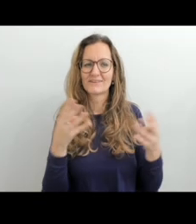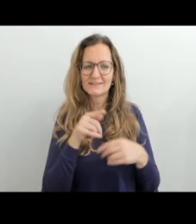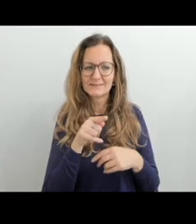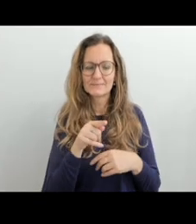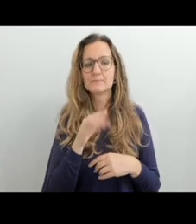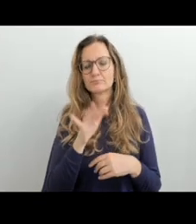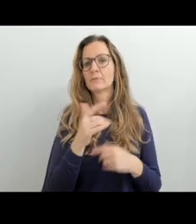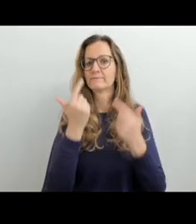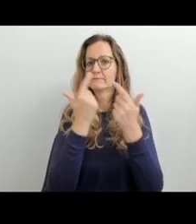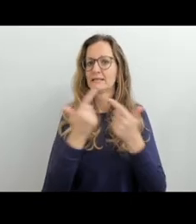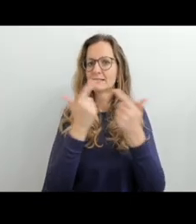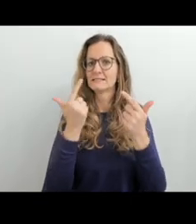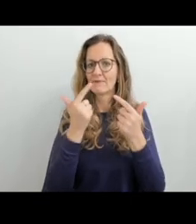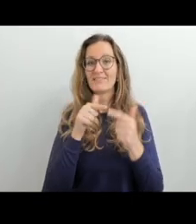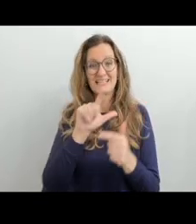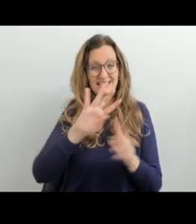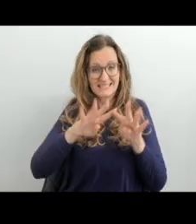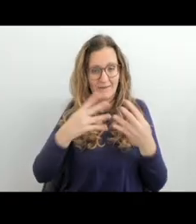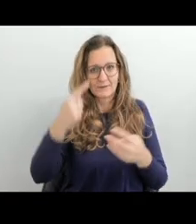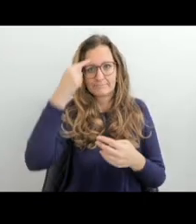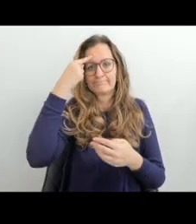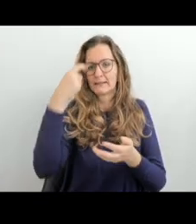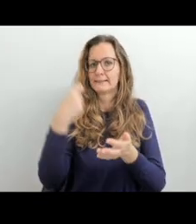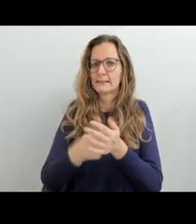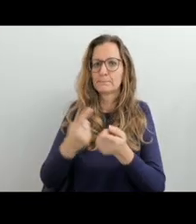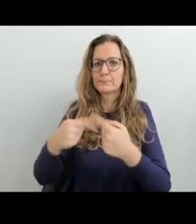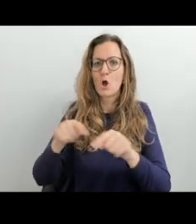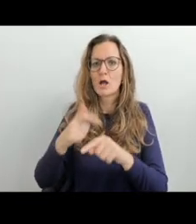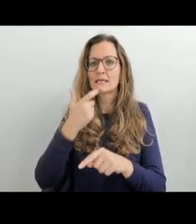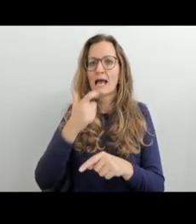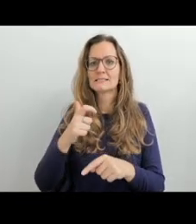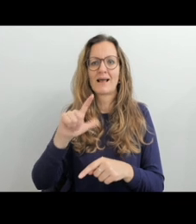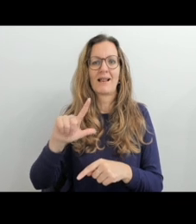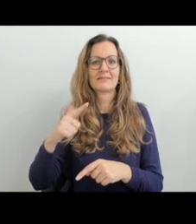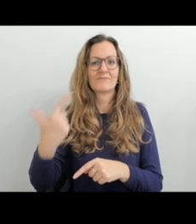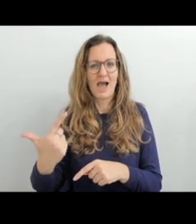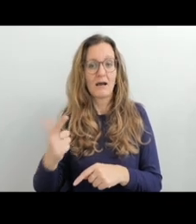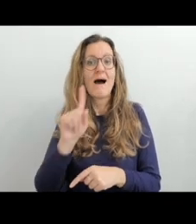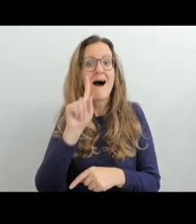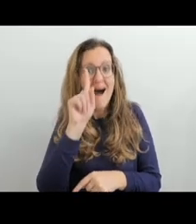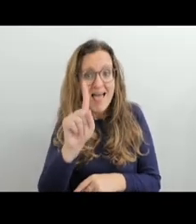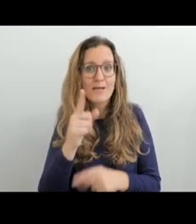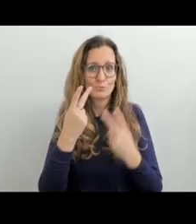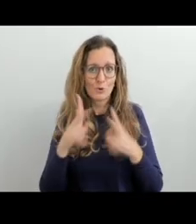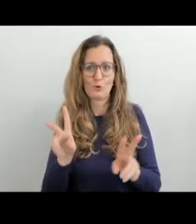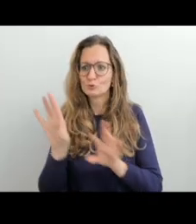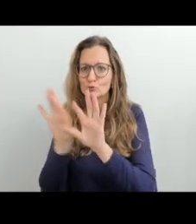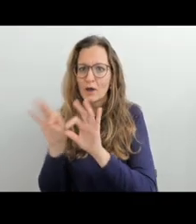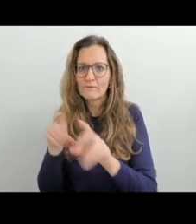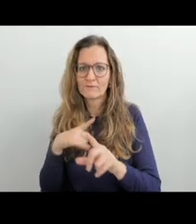Já bych se chtěla podrobněji věnovat té kapitole o cefru. Cefra je dokument,